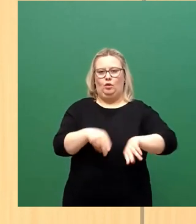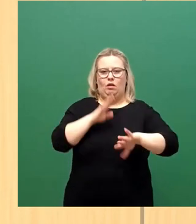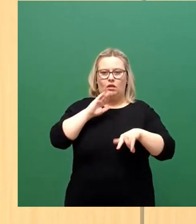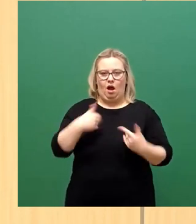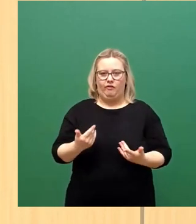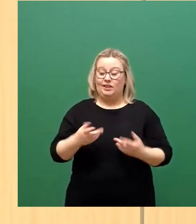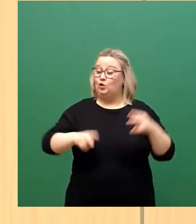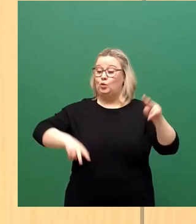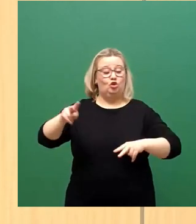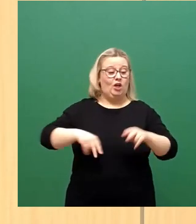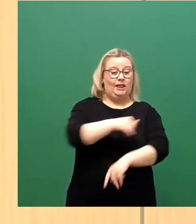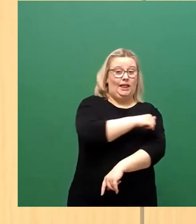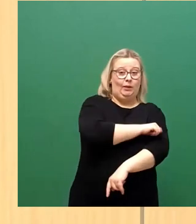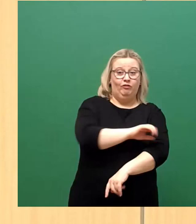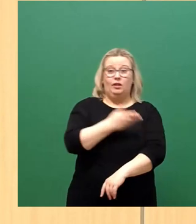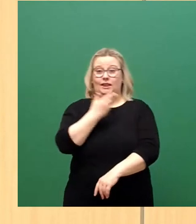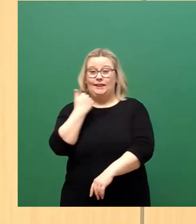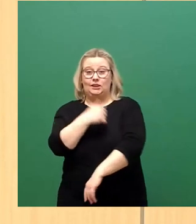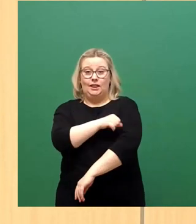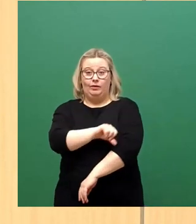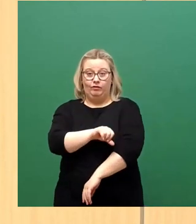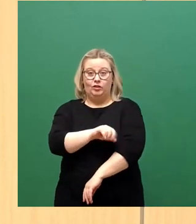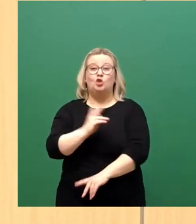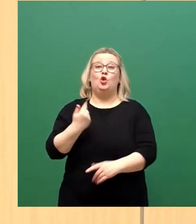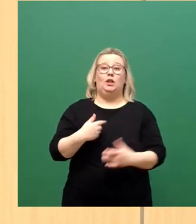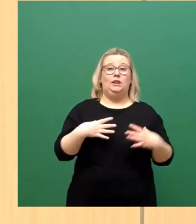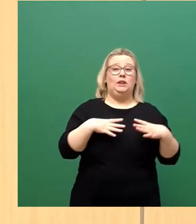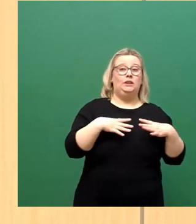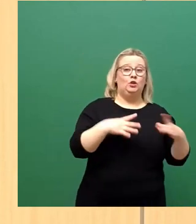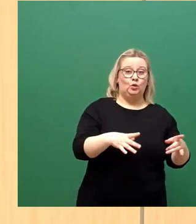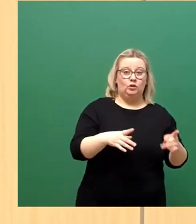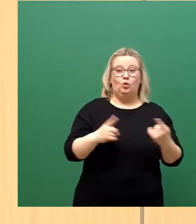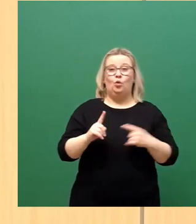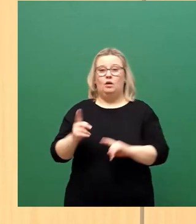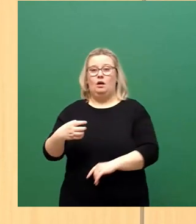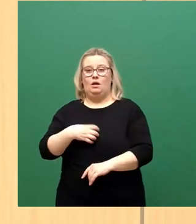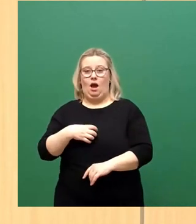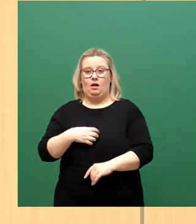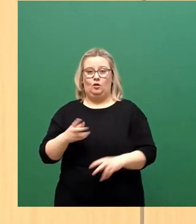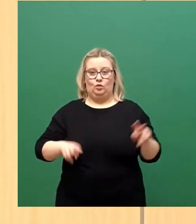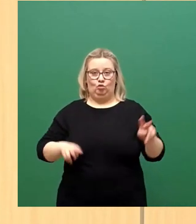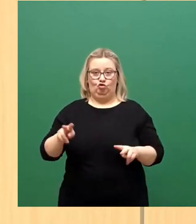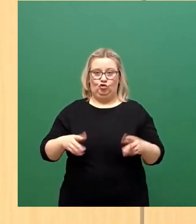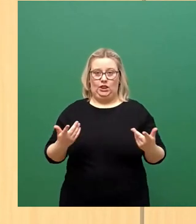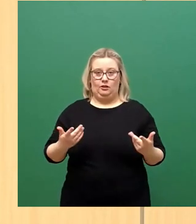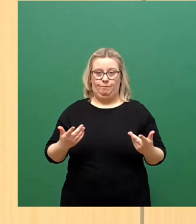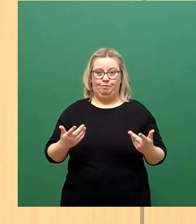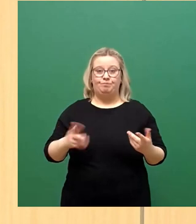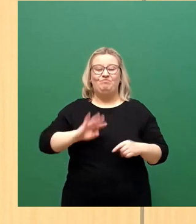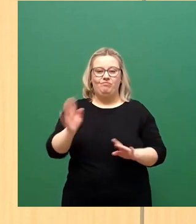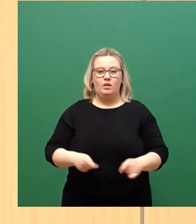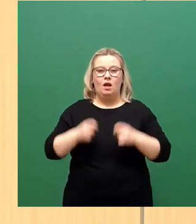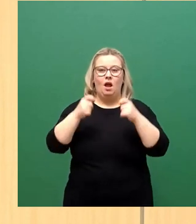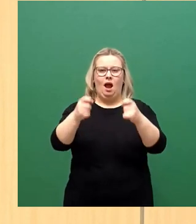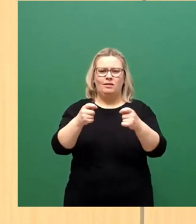Geimpften und Nicht-Geimpften, sondern zwischen gesund und krank. Die verschiedenen Anträge haben dies in ihrem Fokus zu wenig